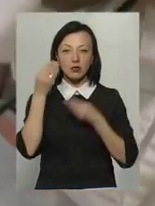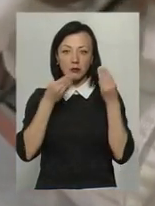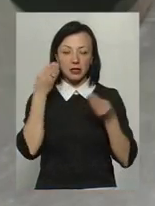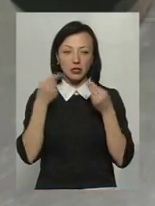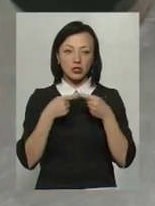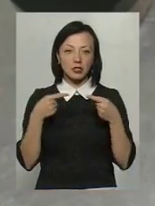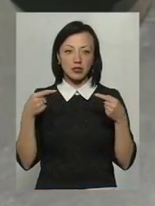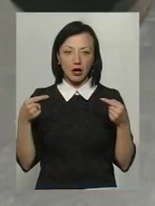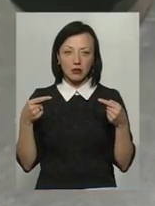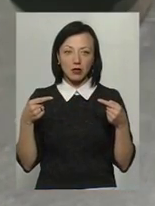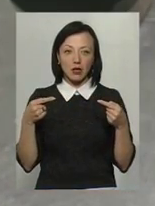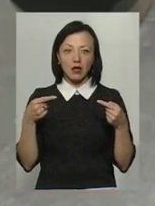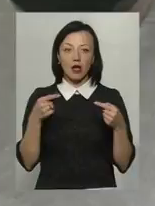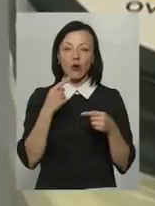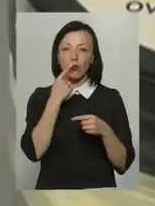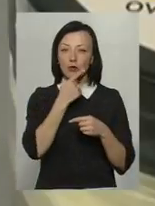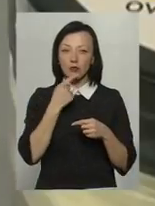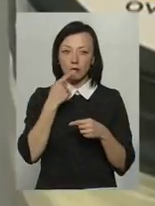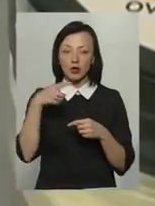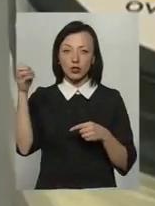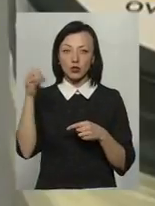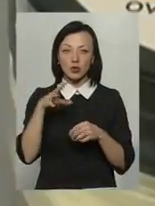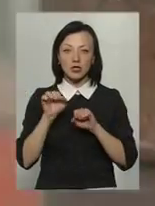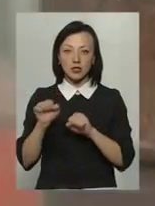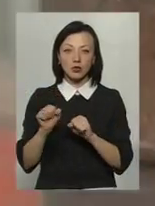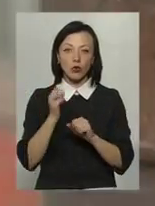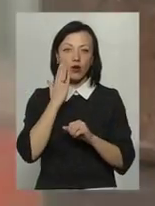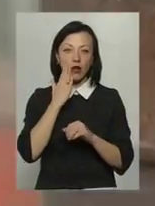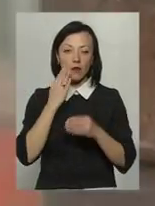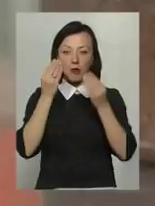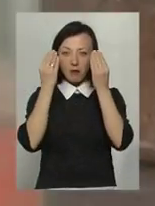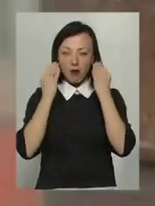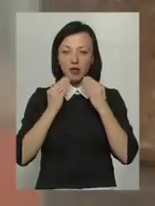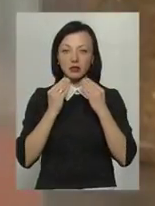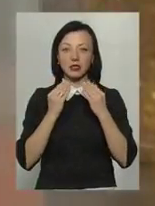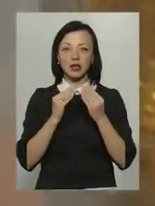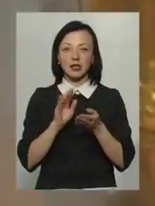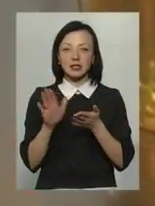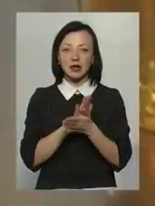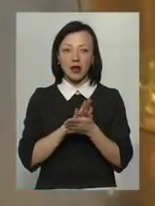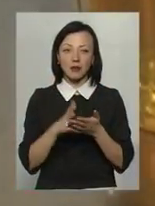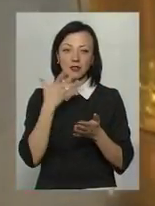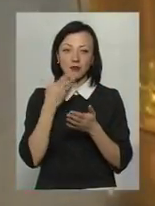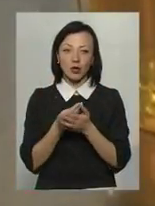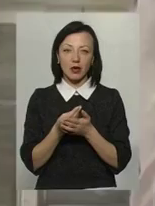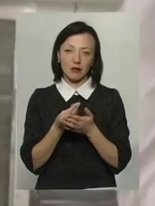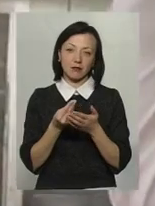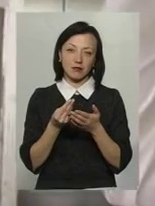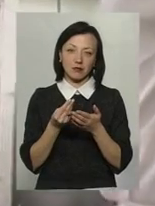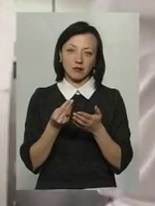засобів, як то бальзаму для губ, сонцезахисного крему, масок, скрабів для своїх VIP-гостей.